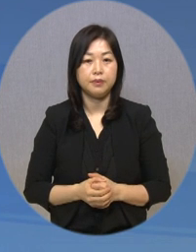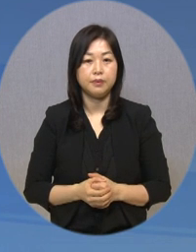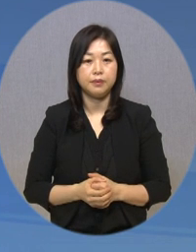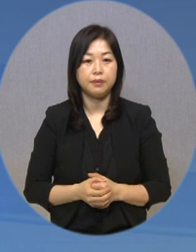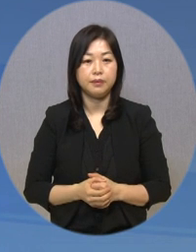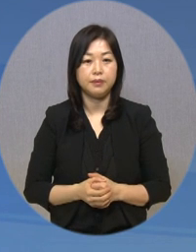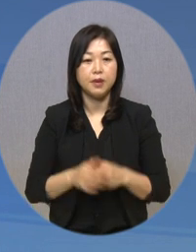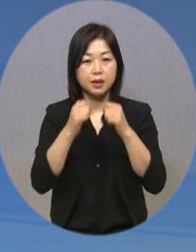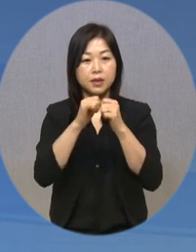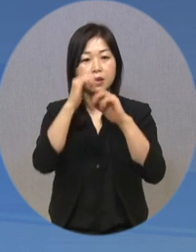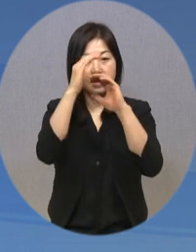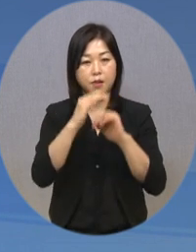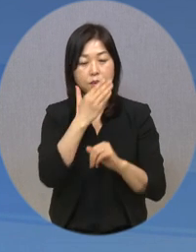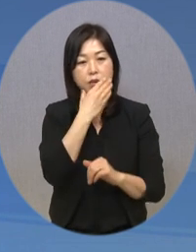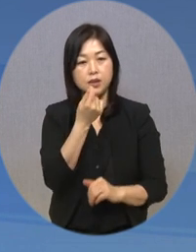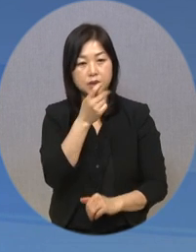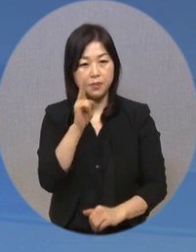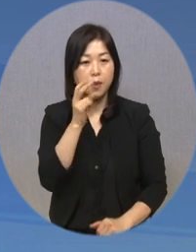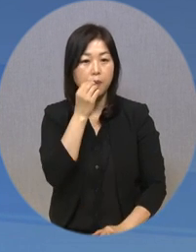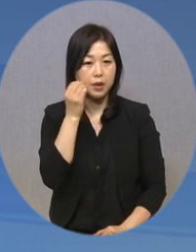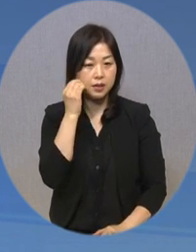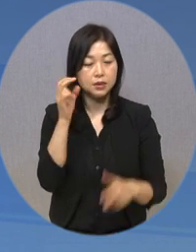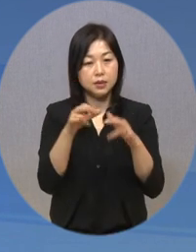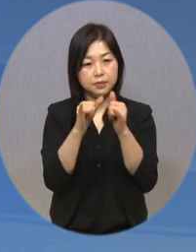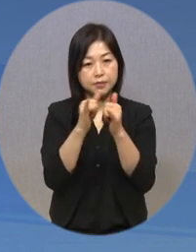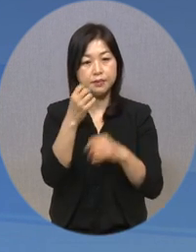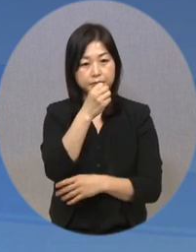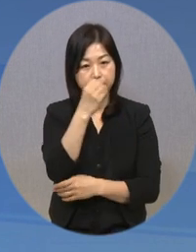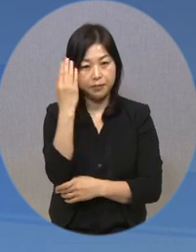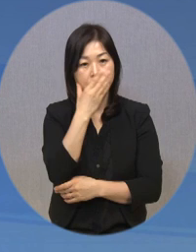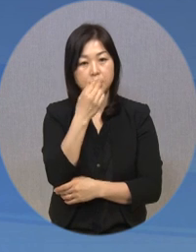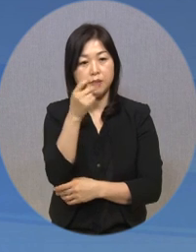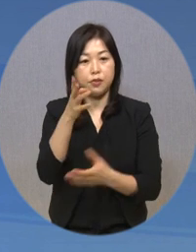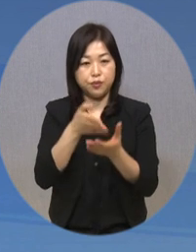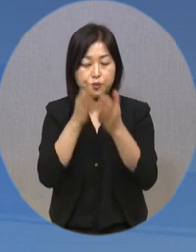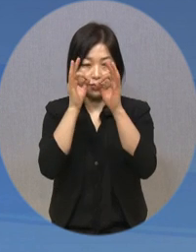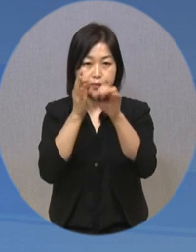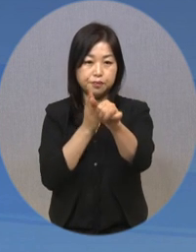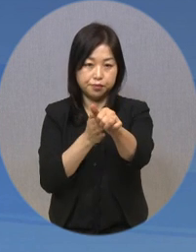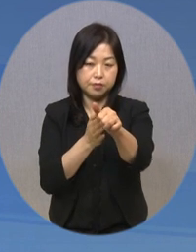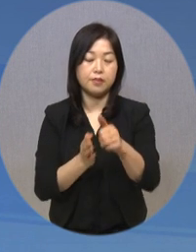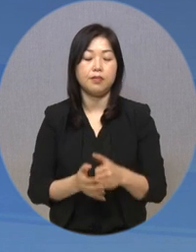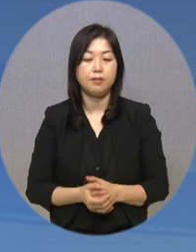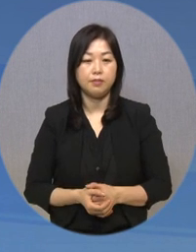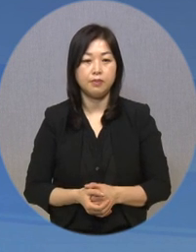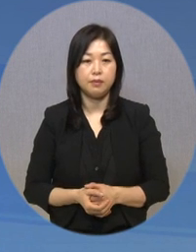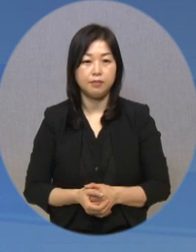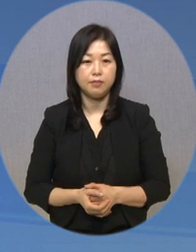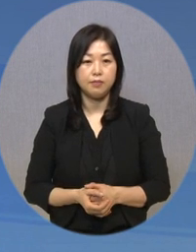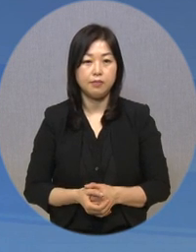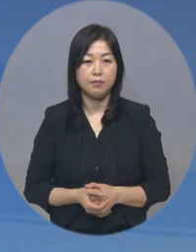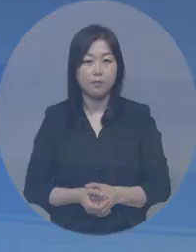이 밖의 자세한 사항은 웹피아노스 홈페이지와 장애인신문, 복지TV 뉴스를 통해 확인할 수 있습니다.